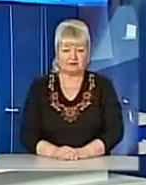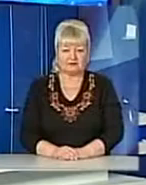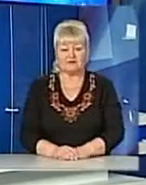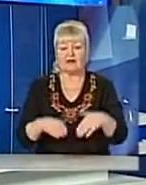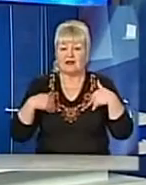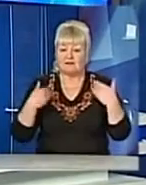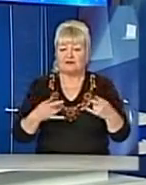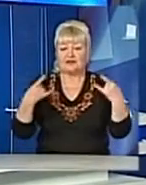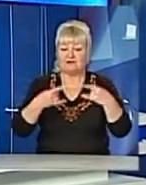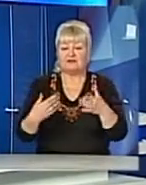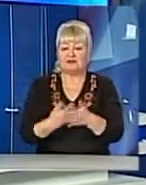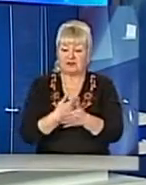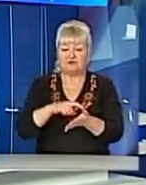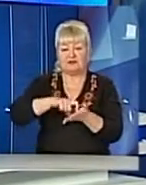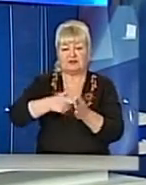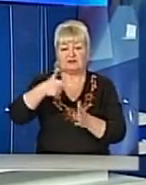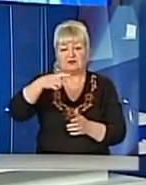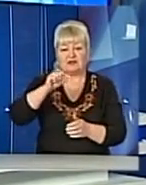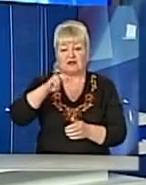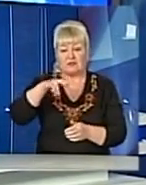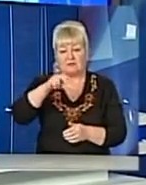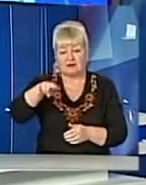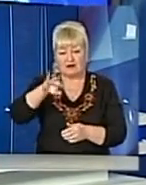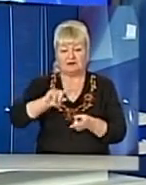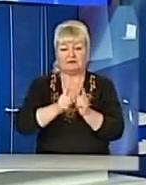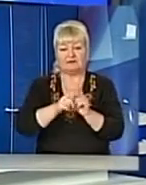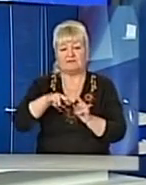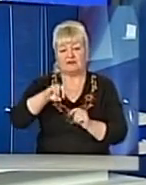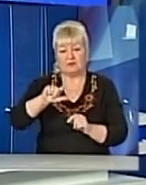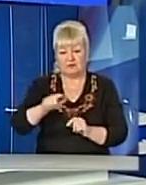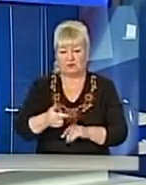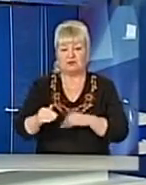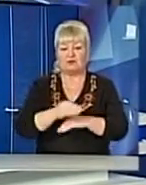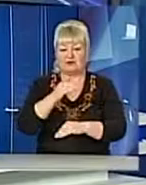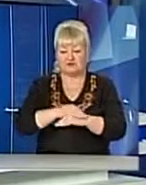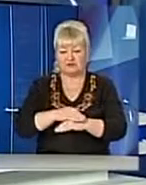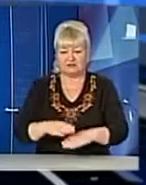Вітаю в ефірі новини. У студії Віталій Гамадин, Сурдопереклад, Віри Муць. Вечір добрий.